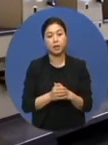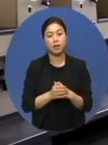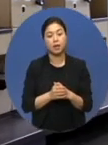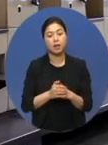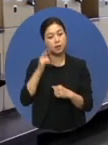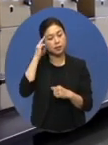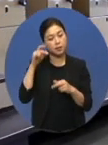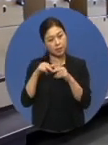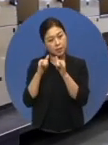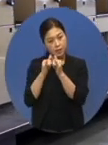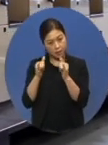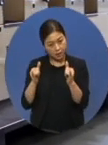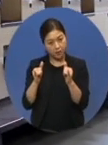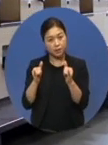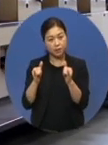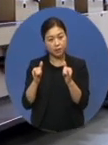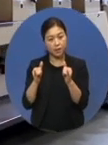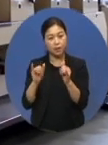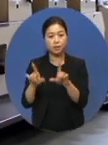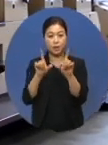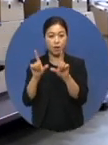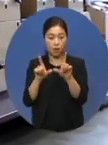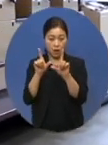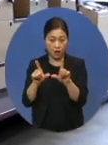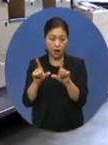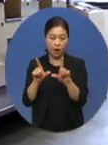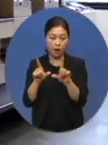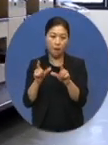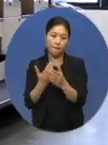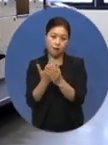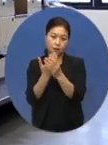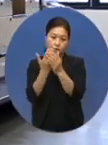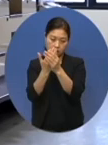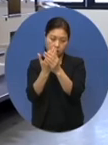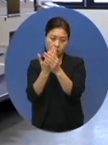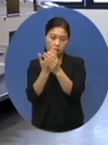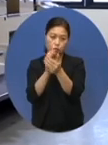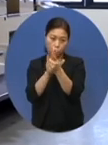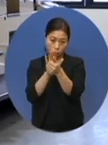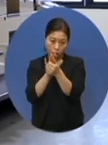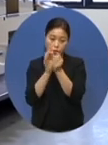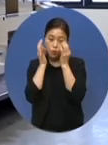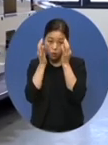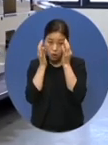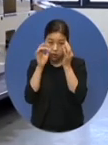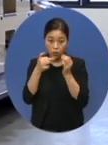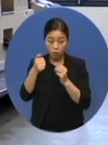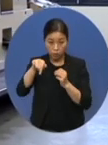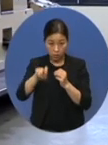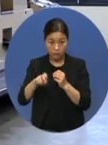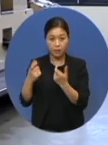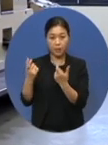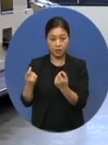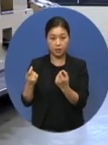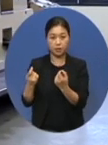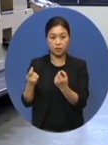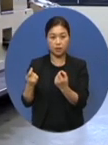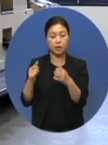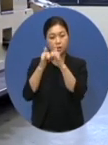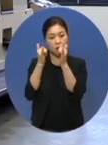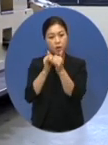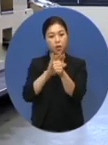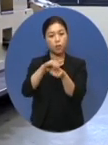정신장애인들의 일상의 삶의 변화를 추구하며 S는 공감과 같은 사회적